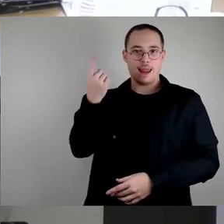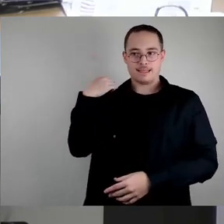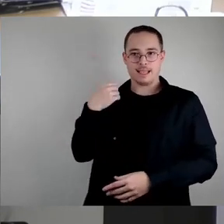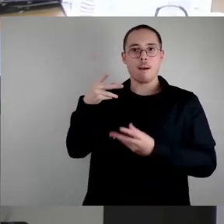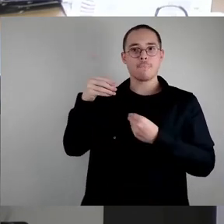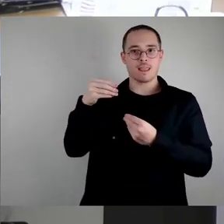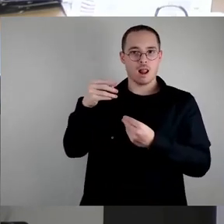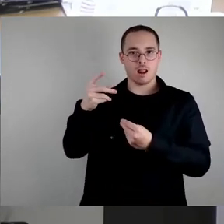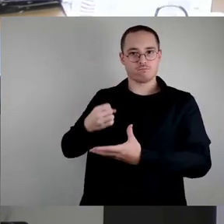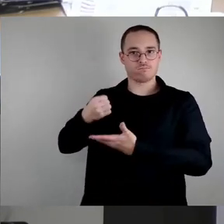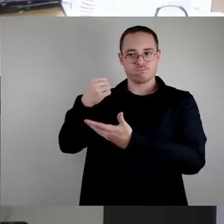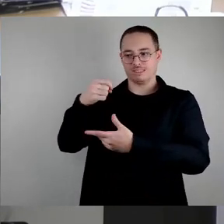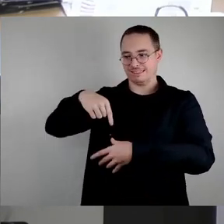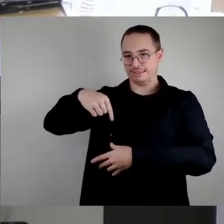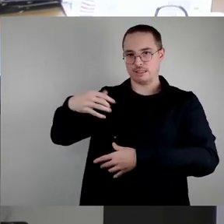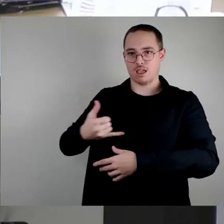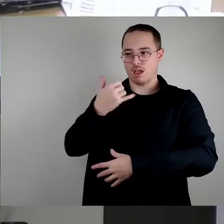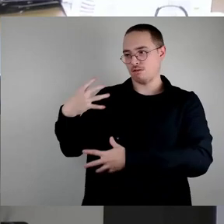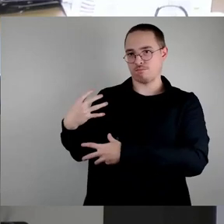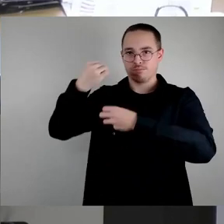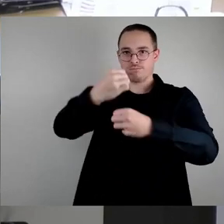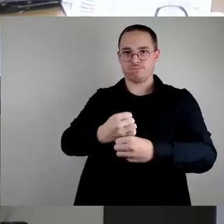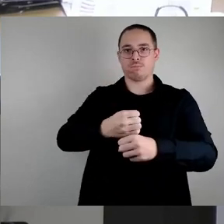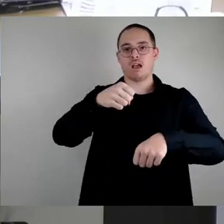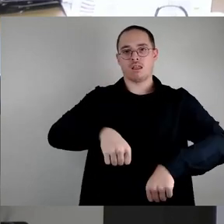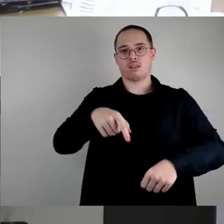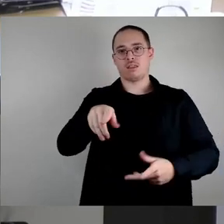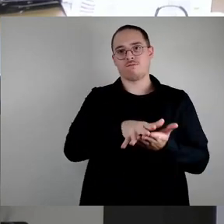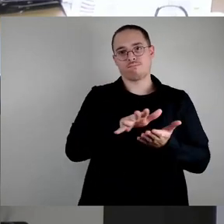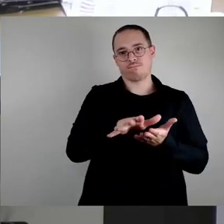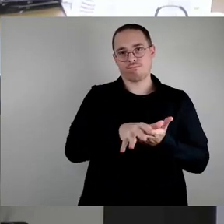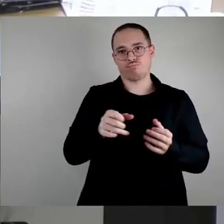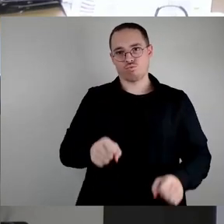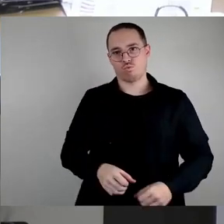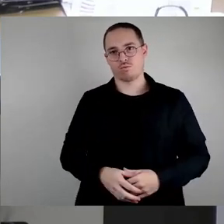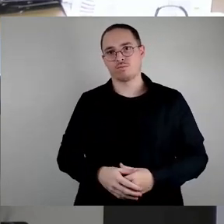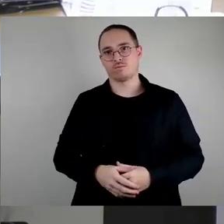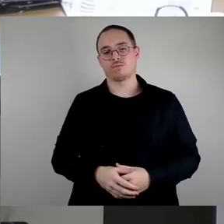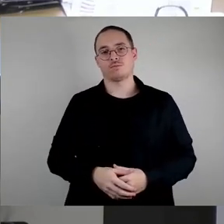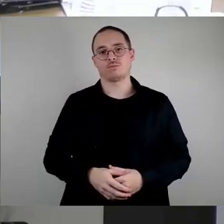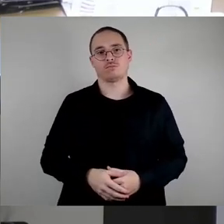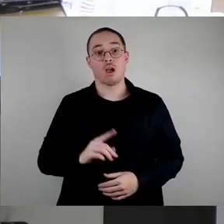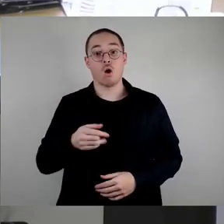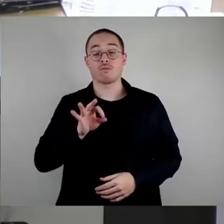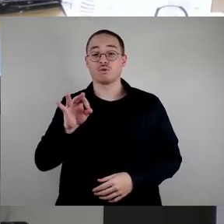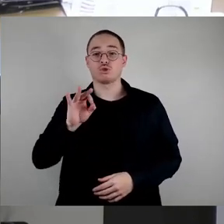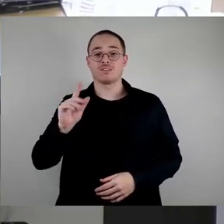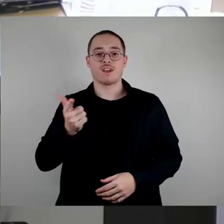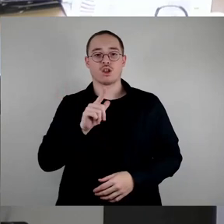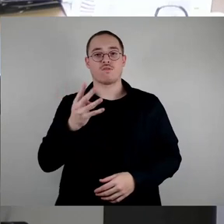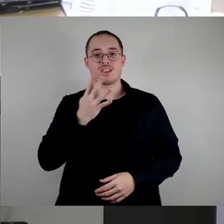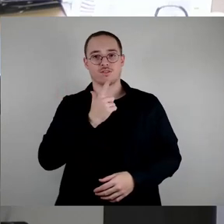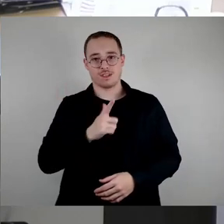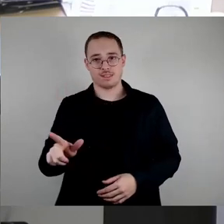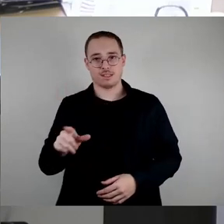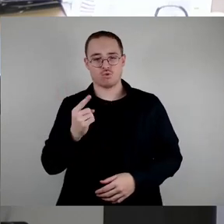Und als SPD stehen wir natürlich komplett dazu, was wir auch eben mit dem Haushalt beschlossen haben, nämlich auch für 2024 diese